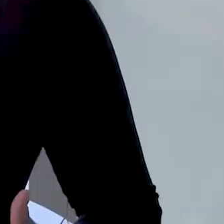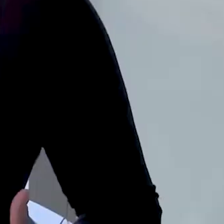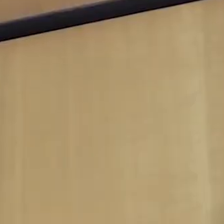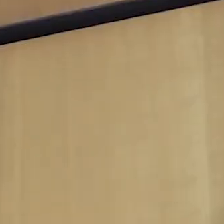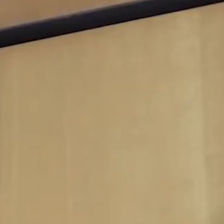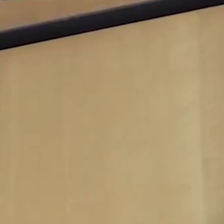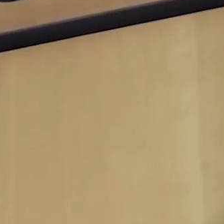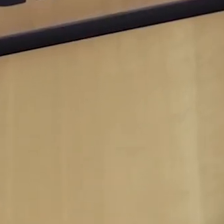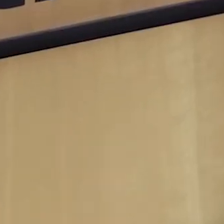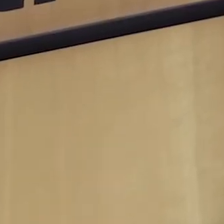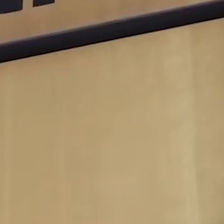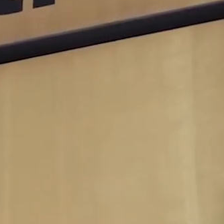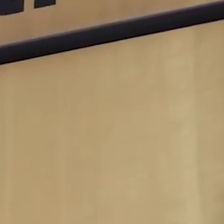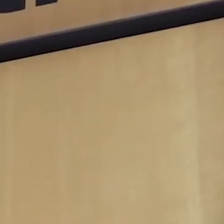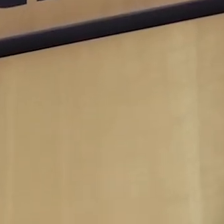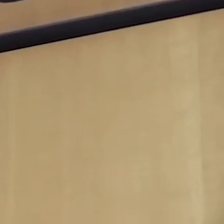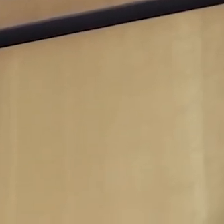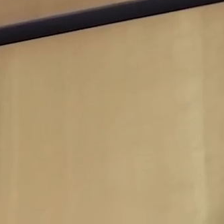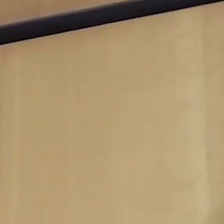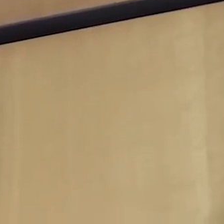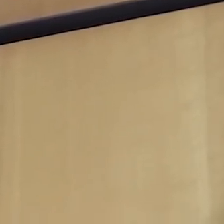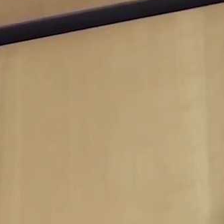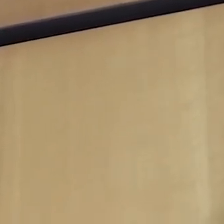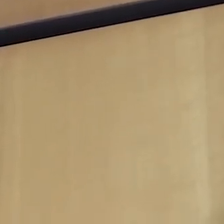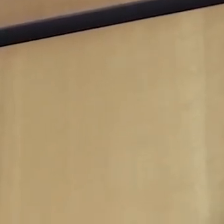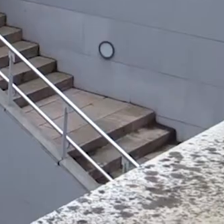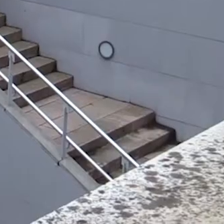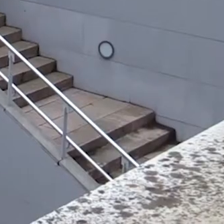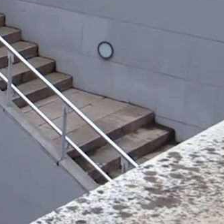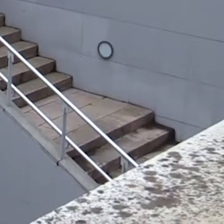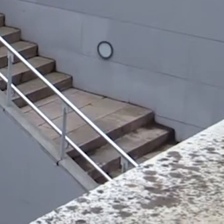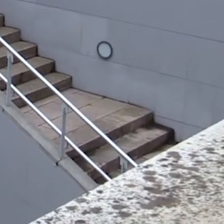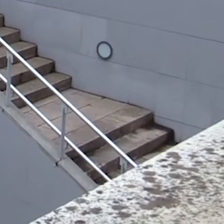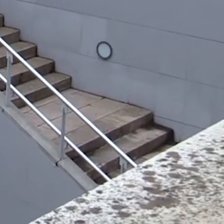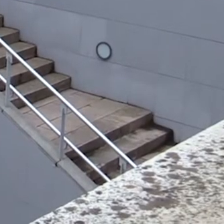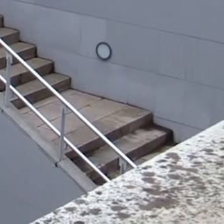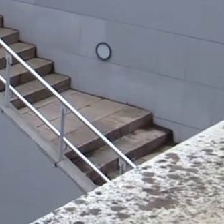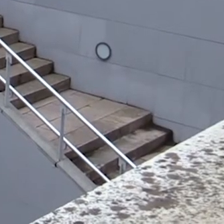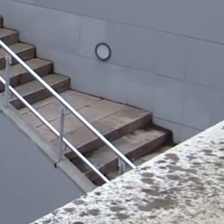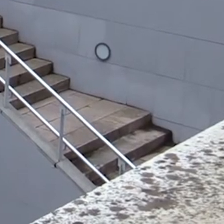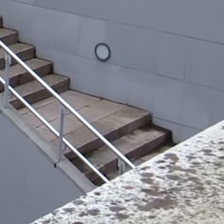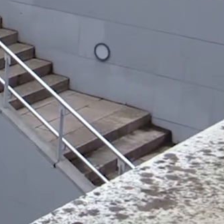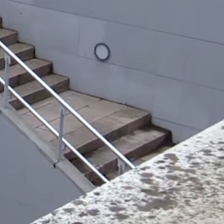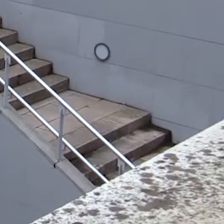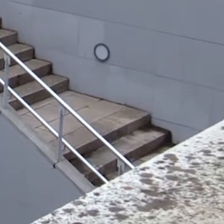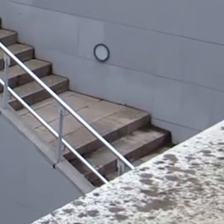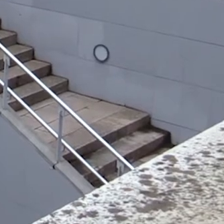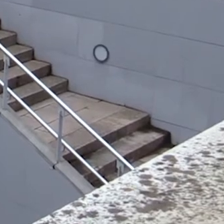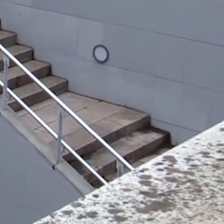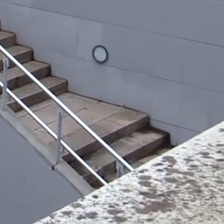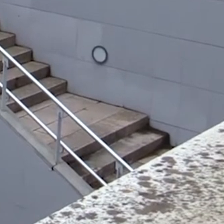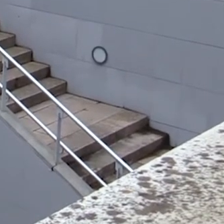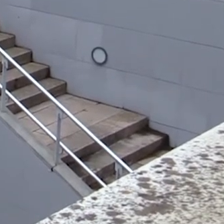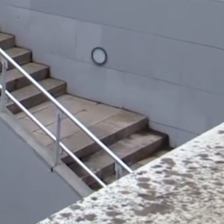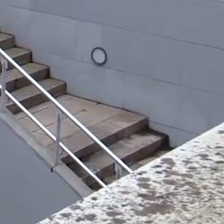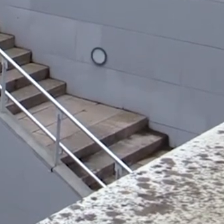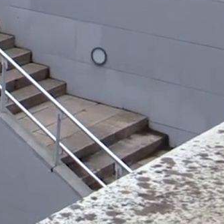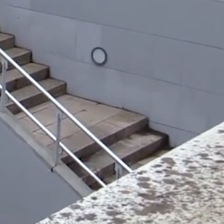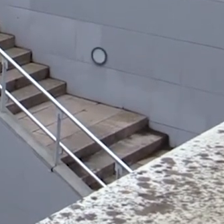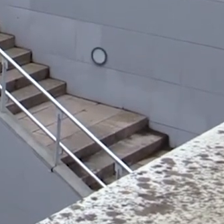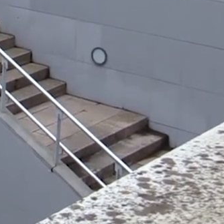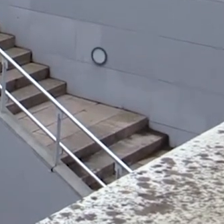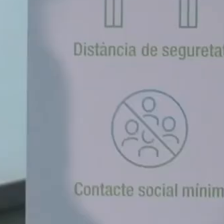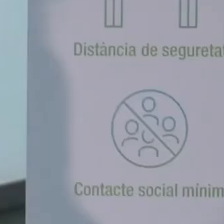sigui, aquest gran debat, que a no se'n pot parlar i que és bastant temps, jo penso que en el grau de gènere és